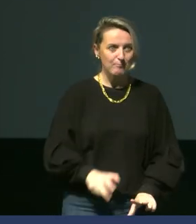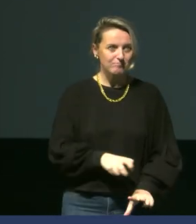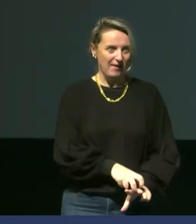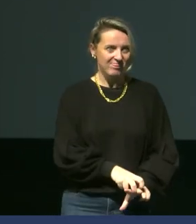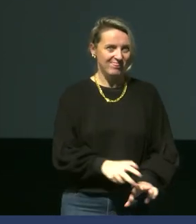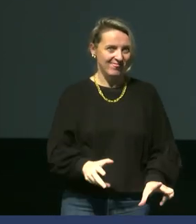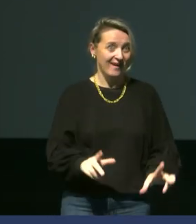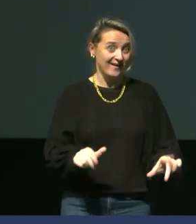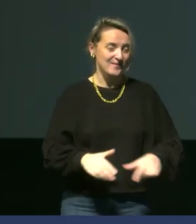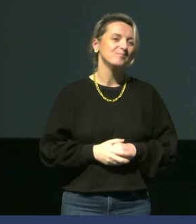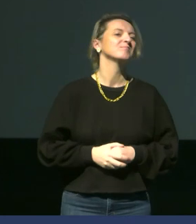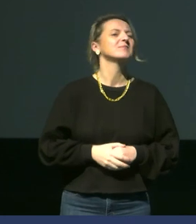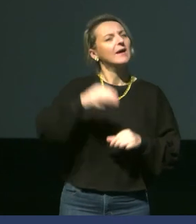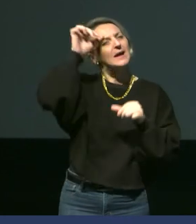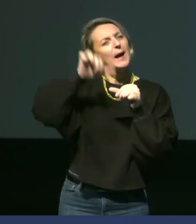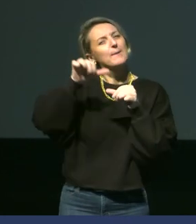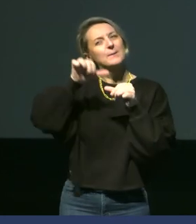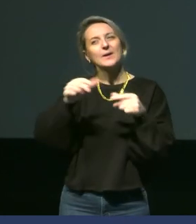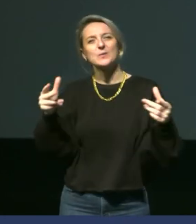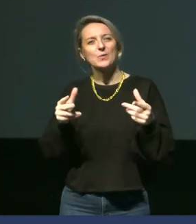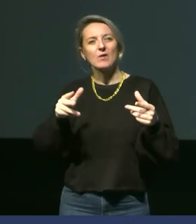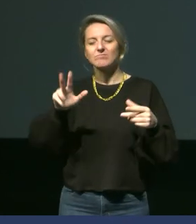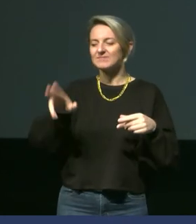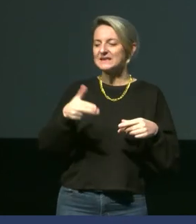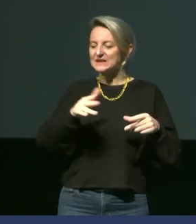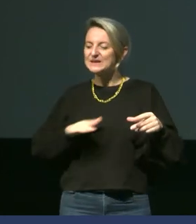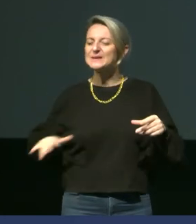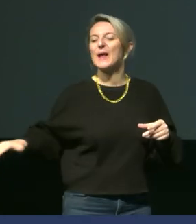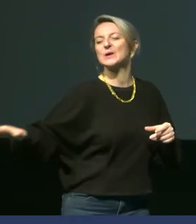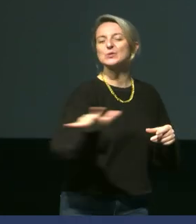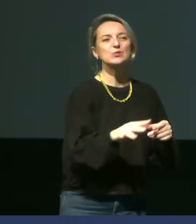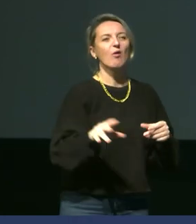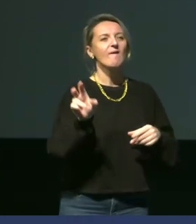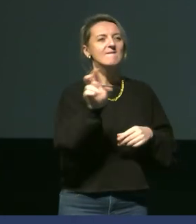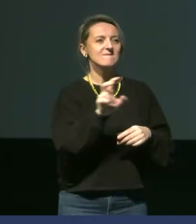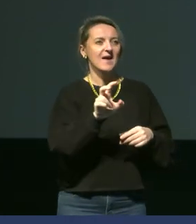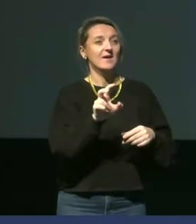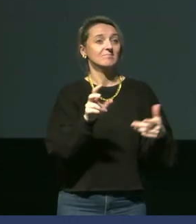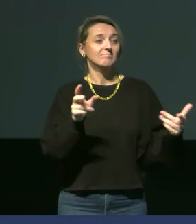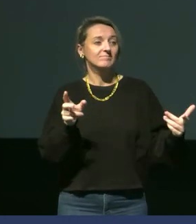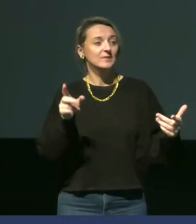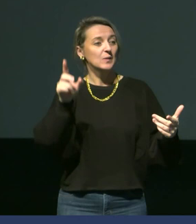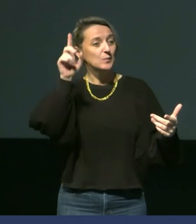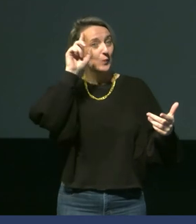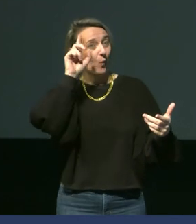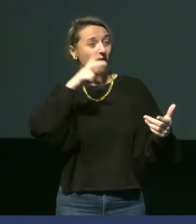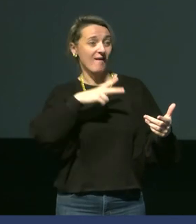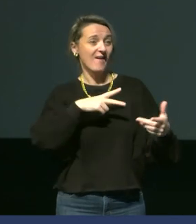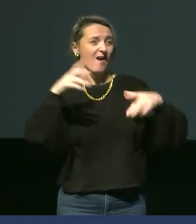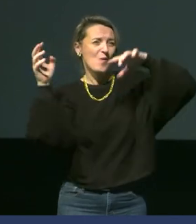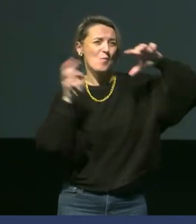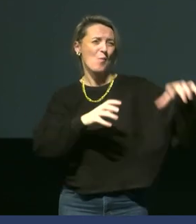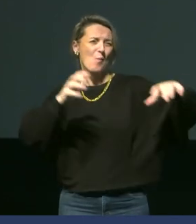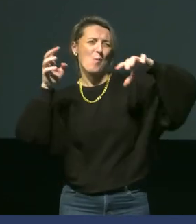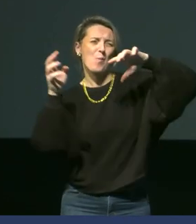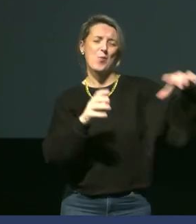Et puis, vous vous rappelez, on est dans une nature particulièrement verdoyante et ceci a une raison, c'est qu'on a des précipitations